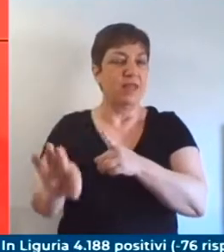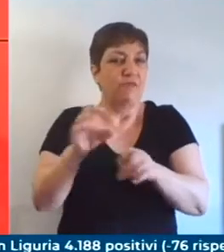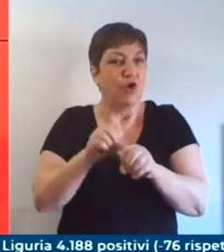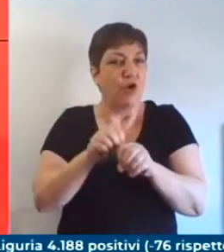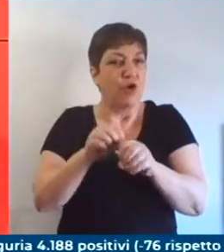con piccoli gruppi